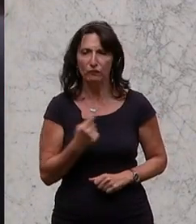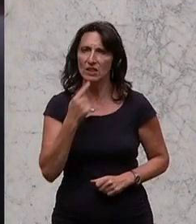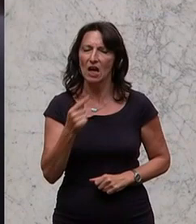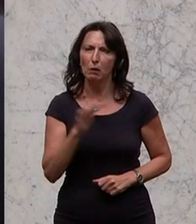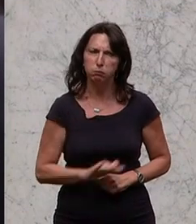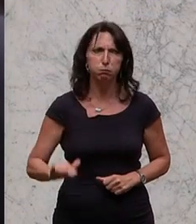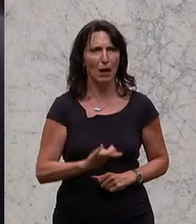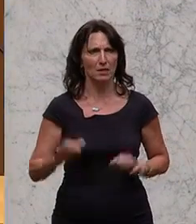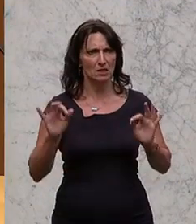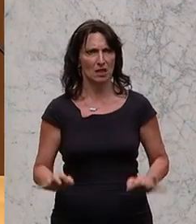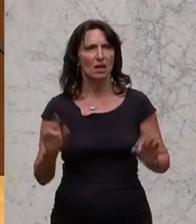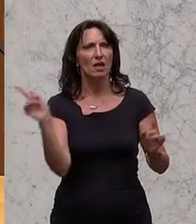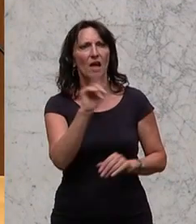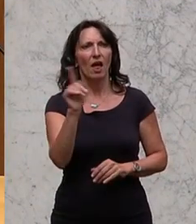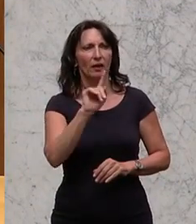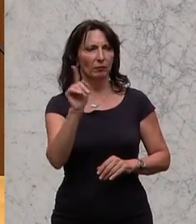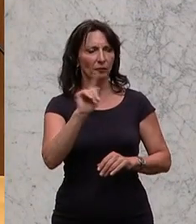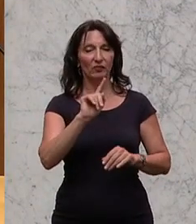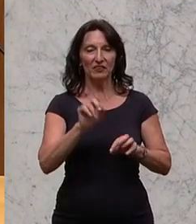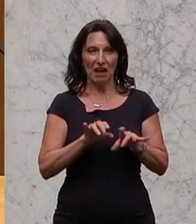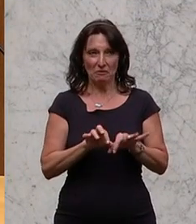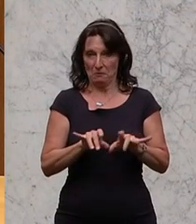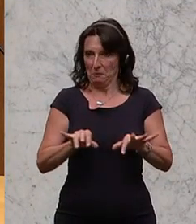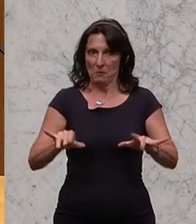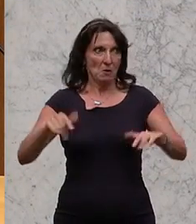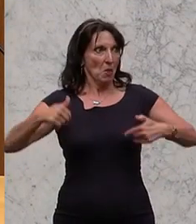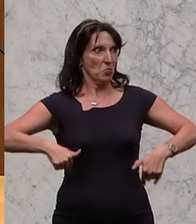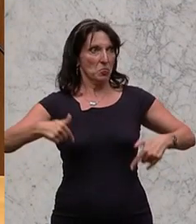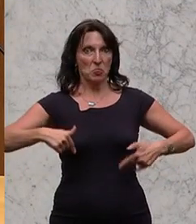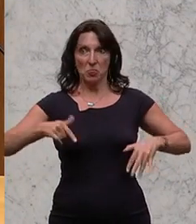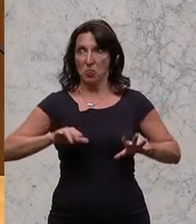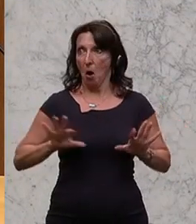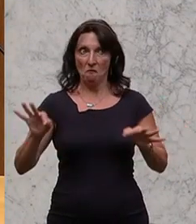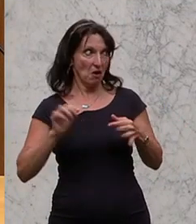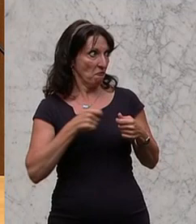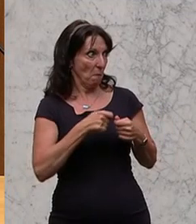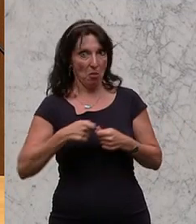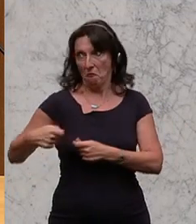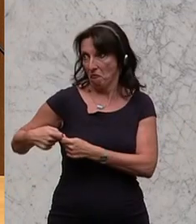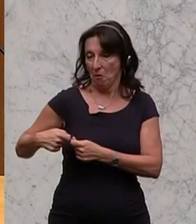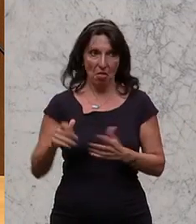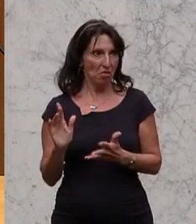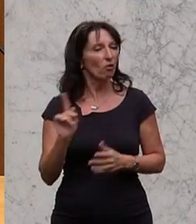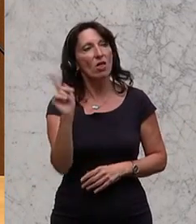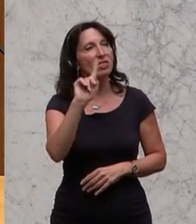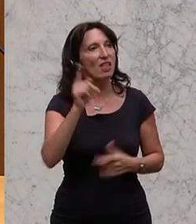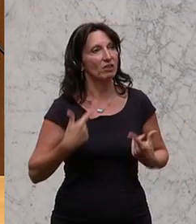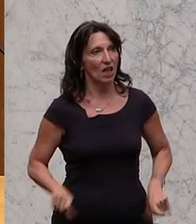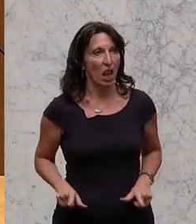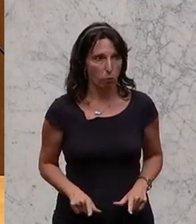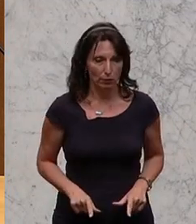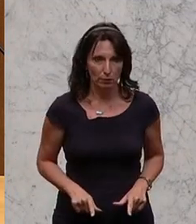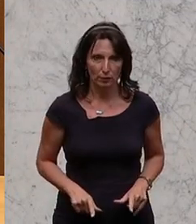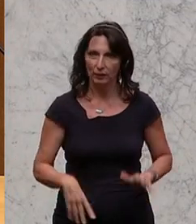Wir werden nicht zulassen, dass der Filz wuchert in diesem Land. Das werden wir nicht zulassen. Und wer dieses